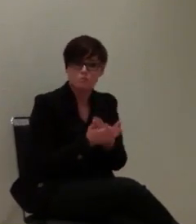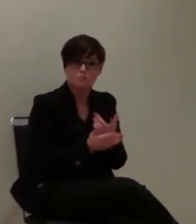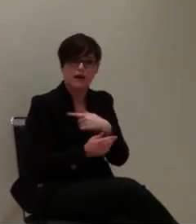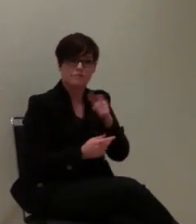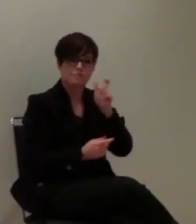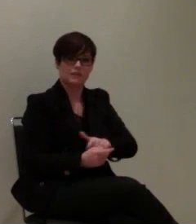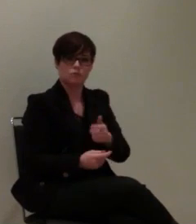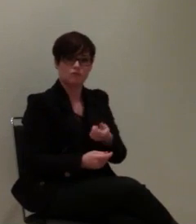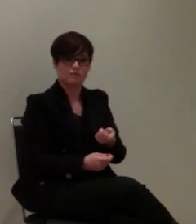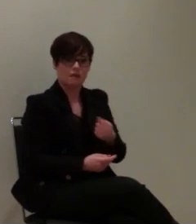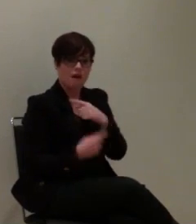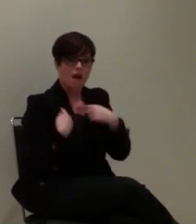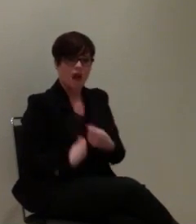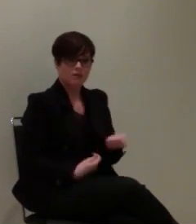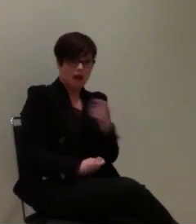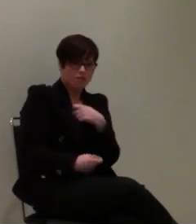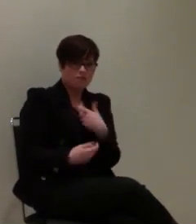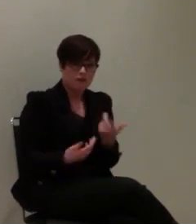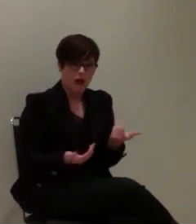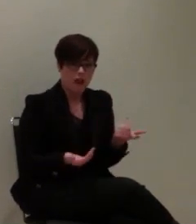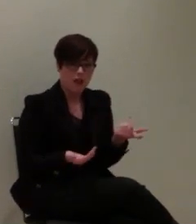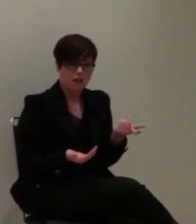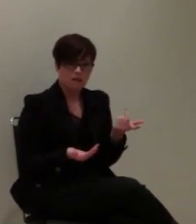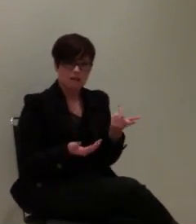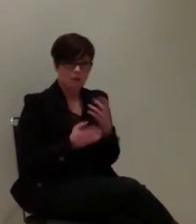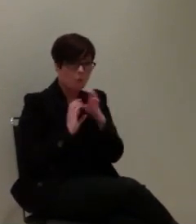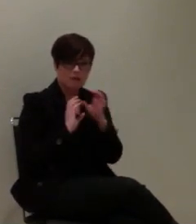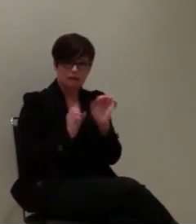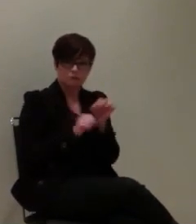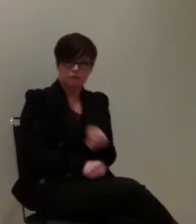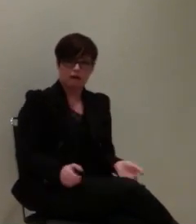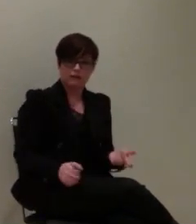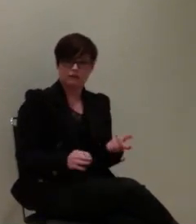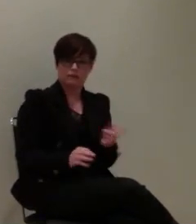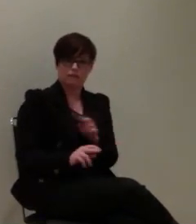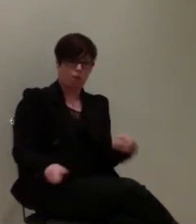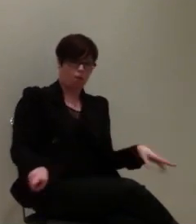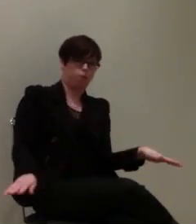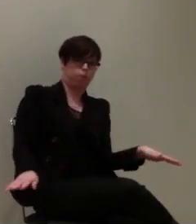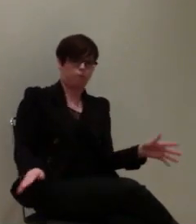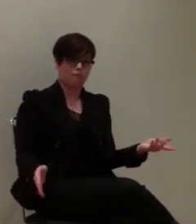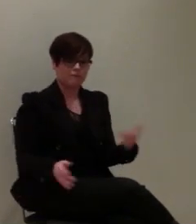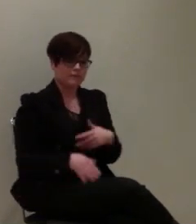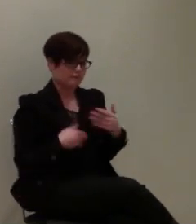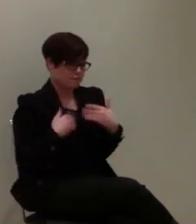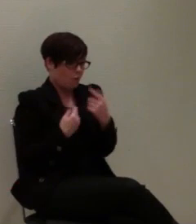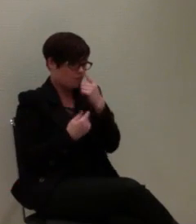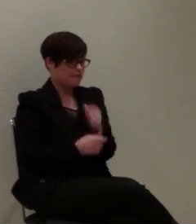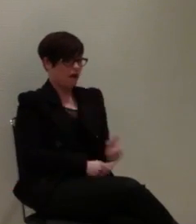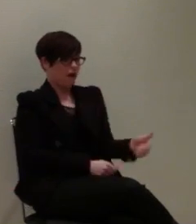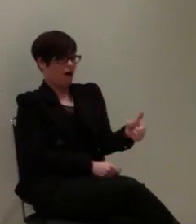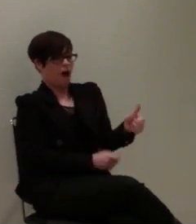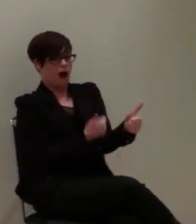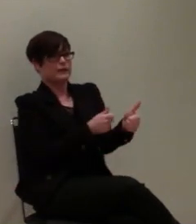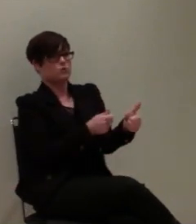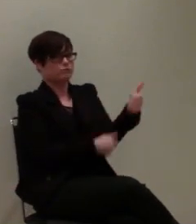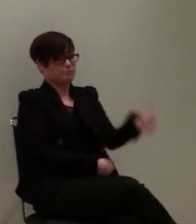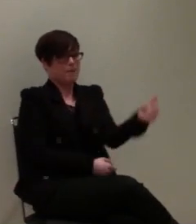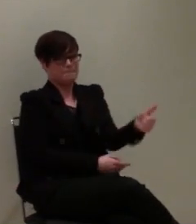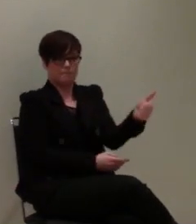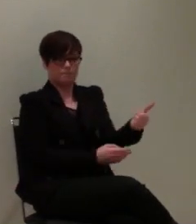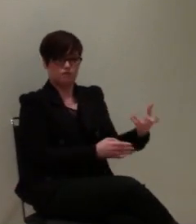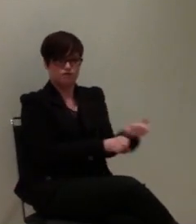Herzattacke oder Ähnliches hat, ist der auch nicht gerade besonders kommunikationsfähig, sondern der wird froh sein, wenn der nur noch irgendein Knöpfchen drücken muss und